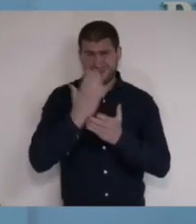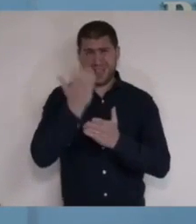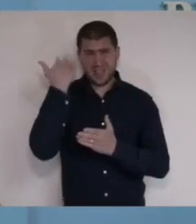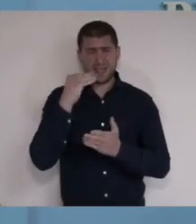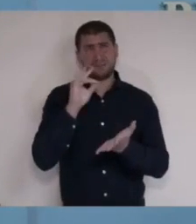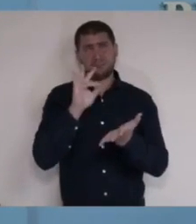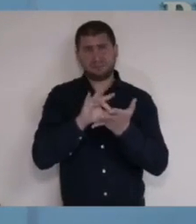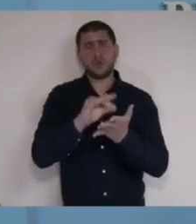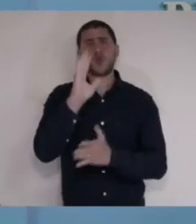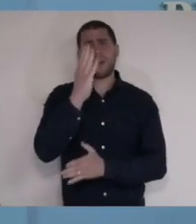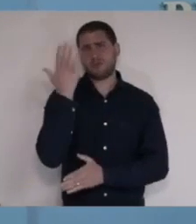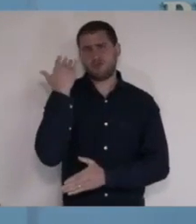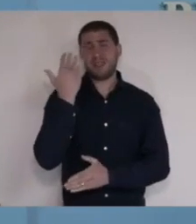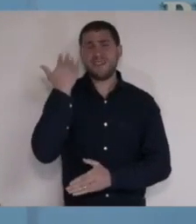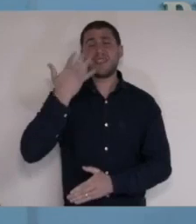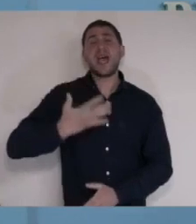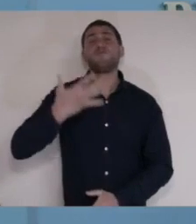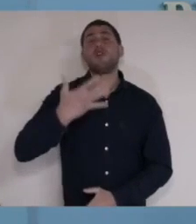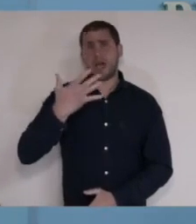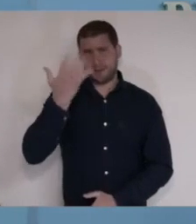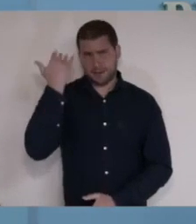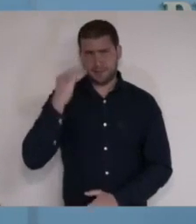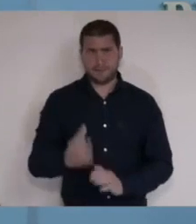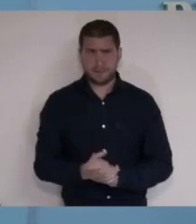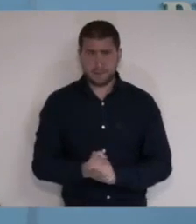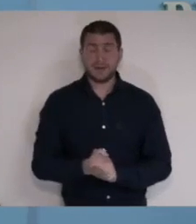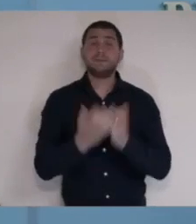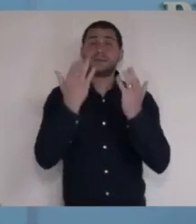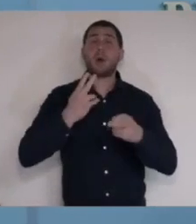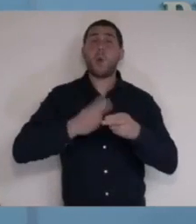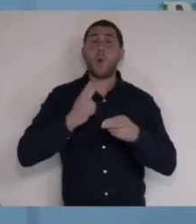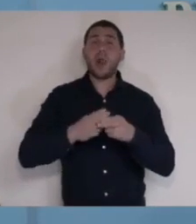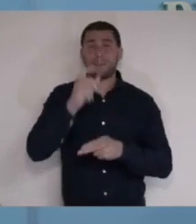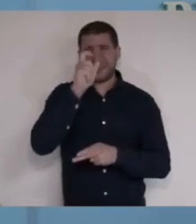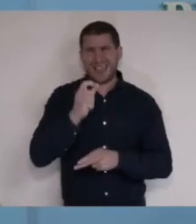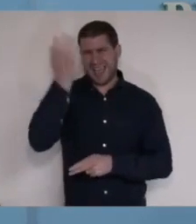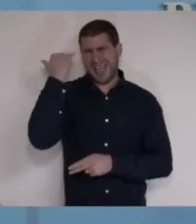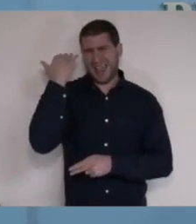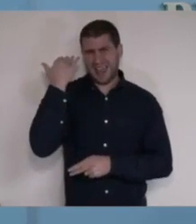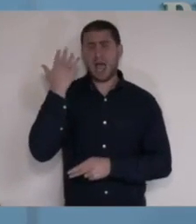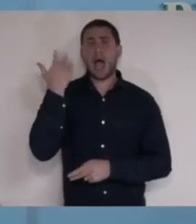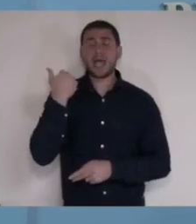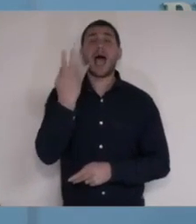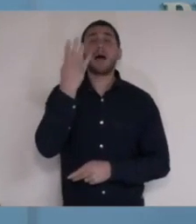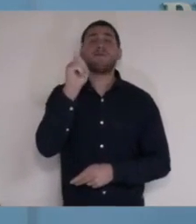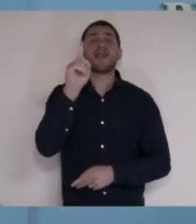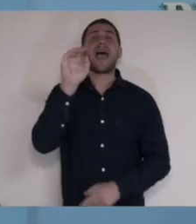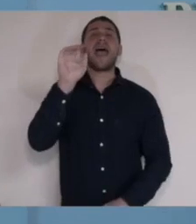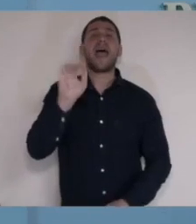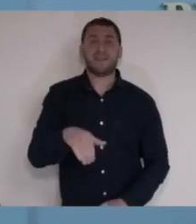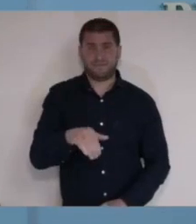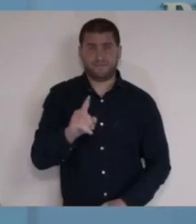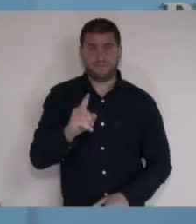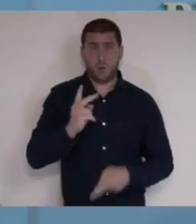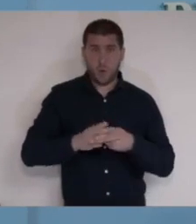זה היה ביום חמישי, לפני חמישה ימים בלבד. מספר החולים באיטליה אז היה 41 אלף,